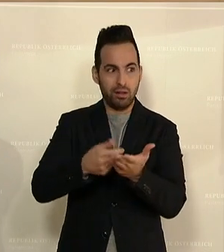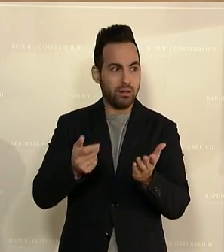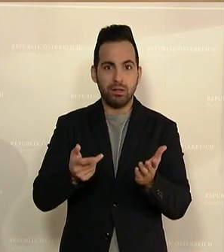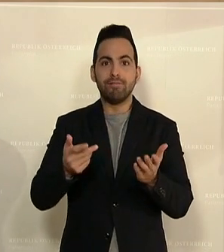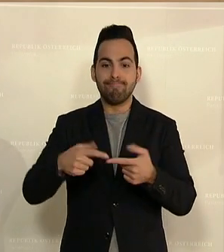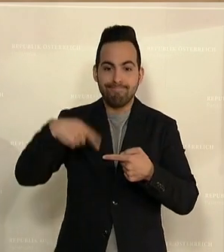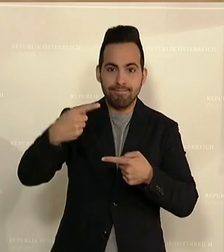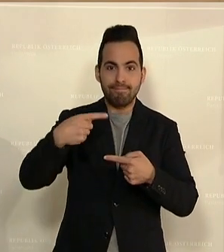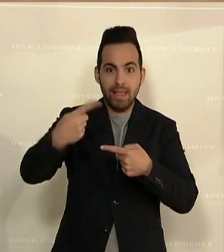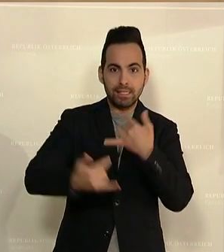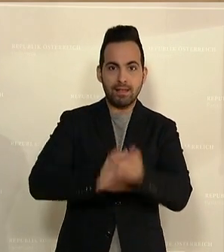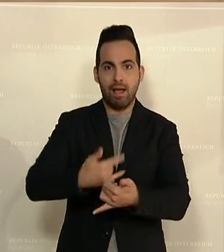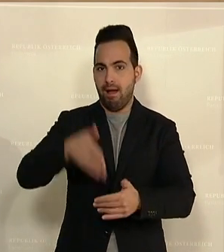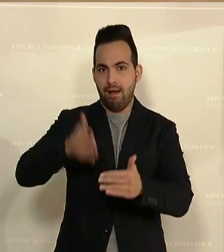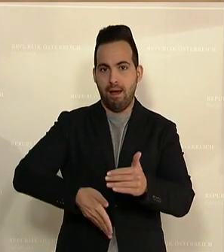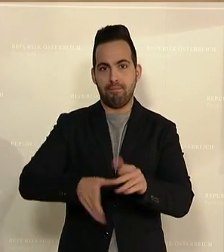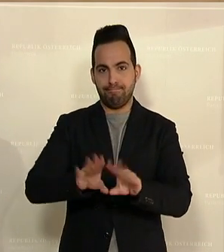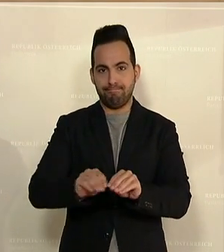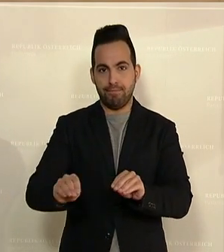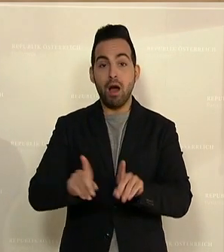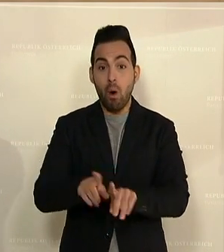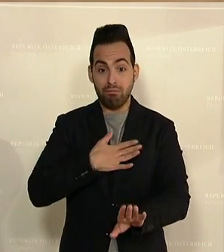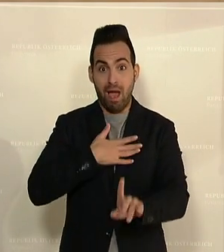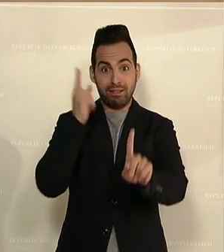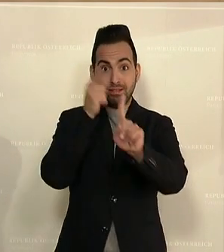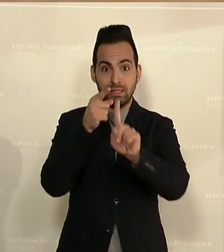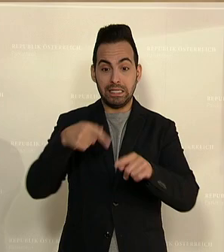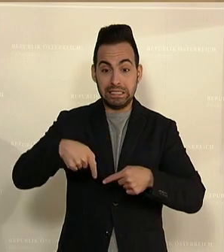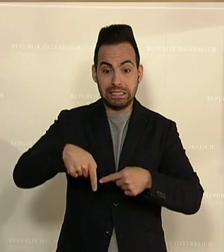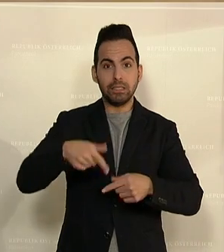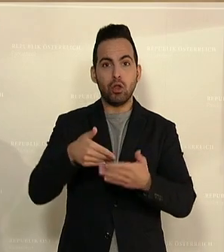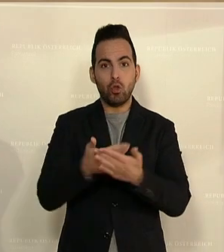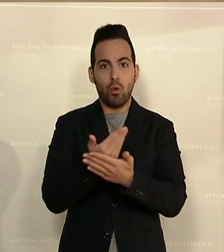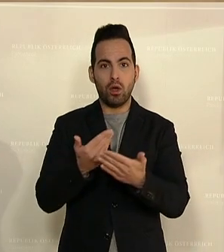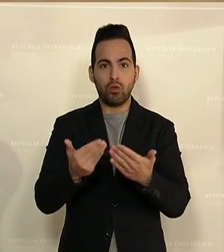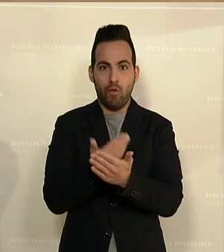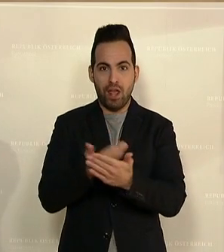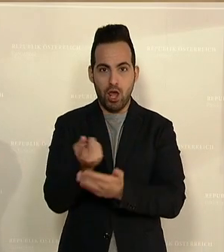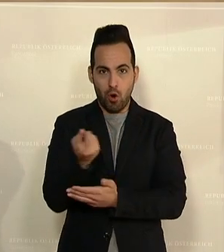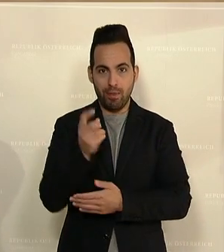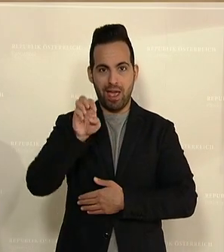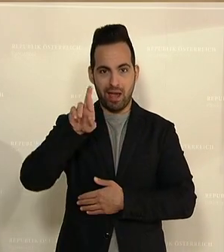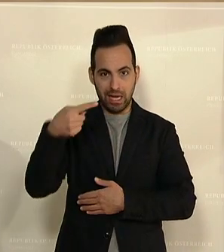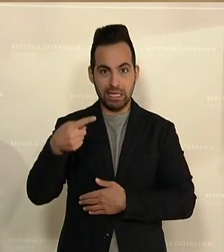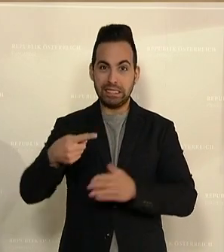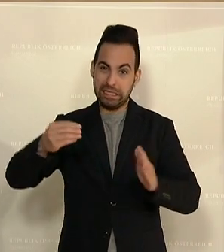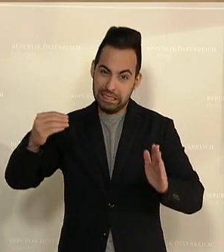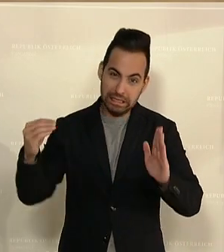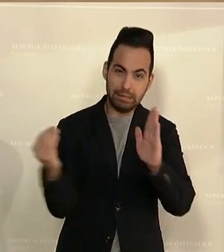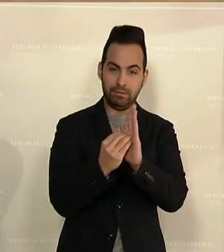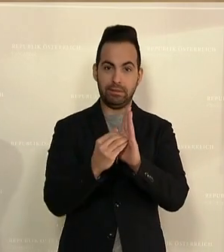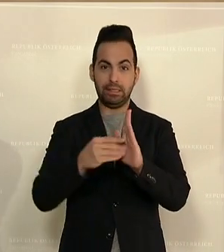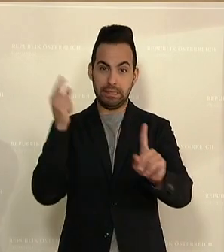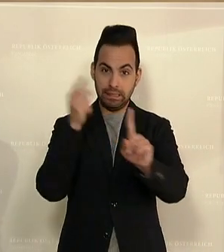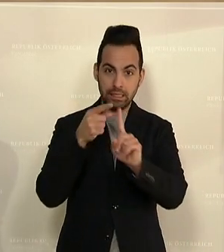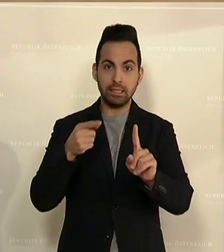fürs kommende Jahr ausgesetzt werden. Das war auch mein Ziel für diese Novelle heute vom EHG, das hineinzubringen.